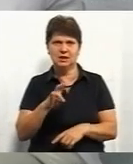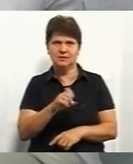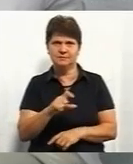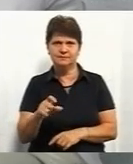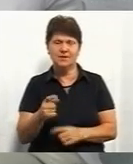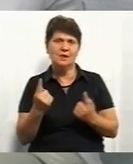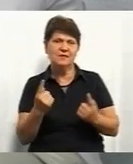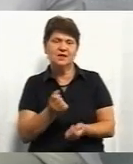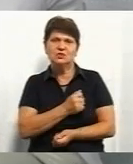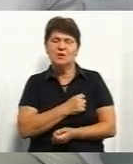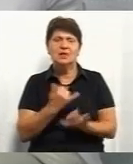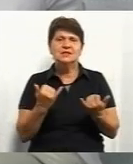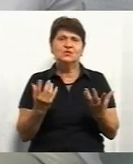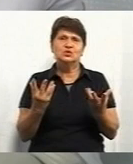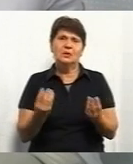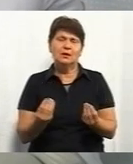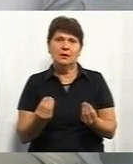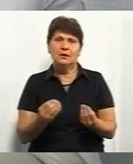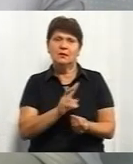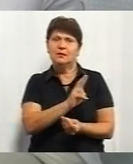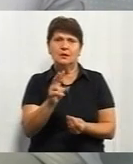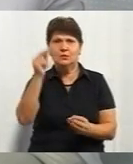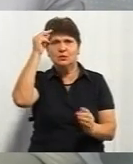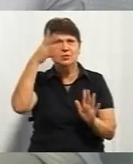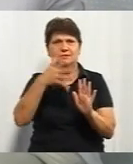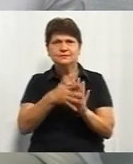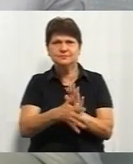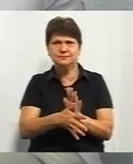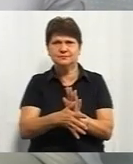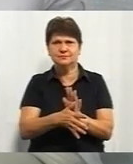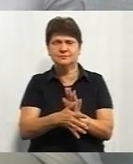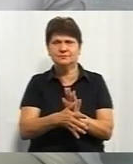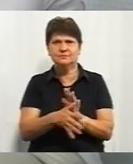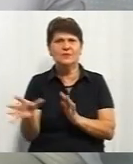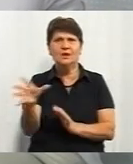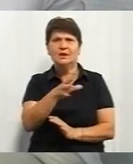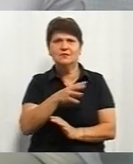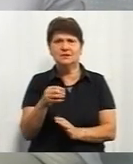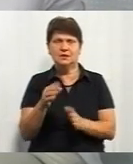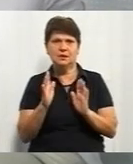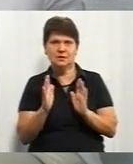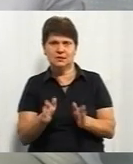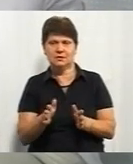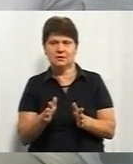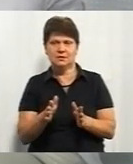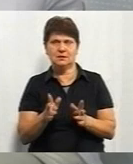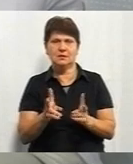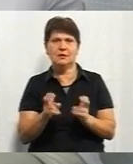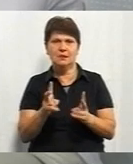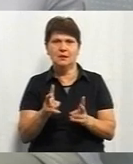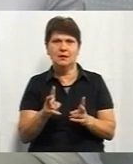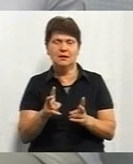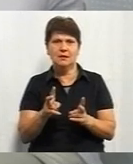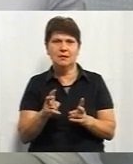На превеликий жаль, на сьогоднішній день ніхто не вчить. Всі тільки, як баби